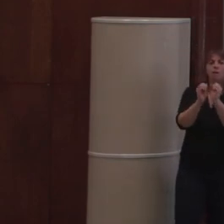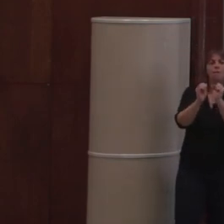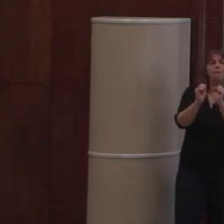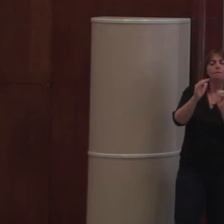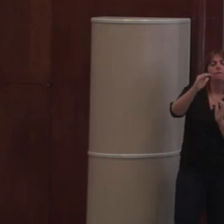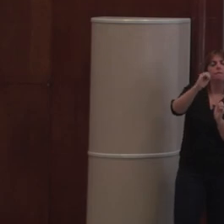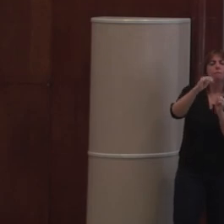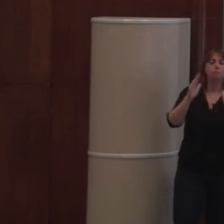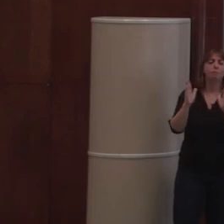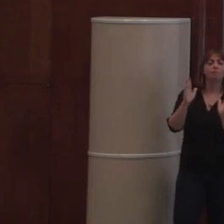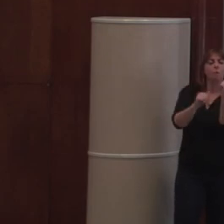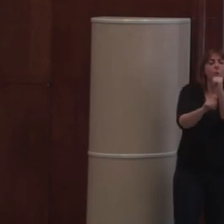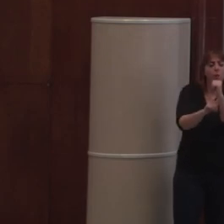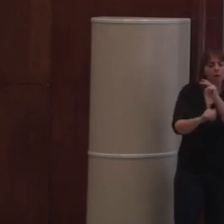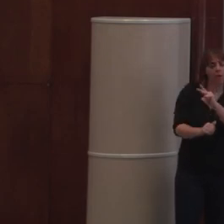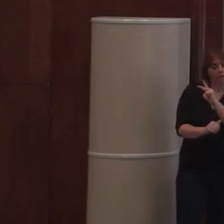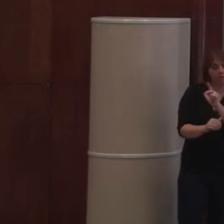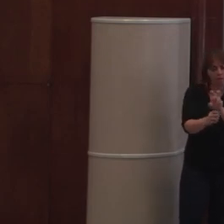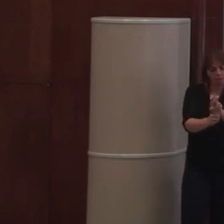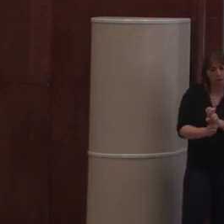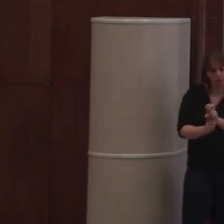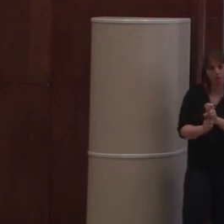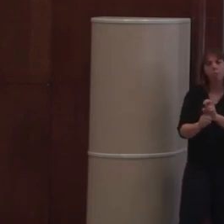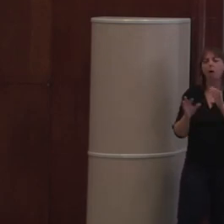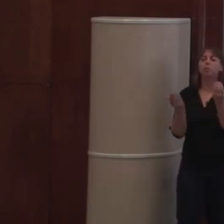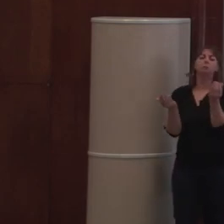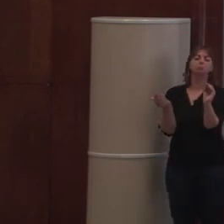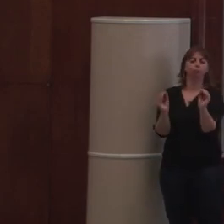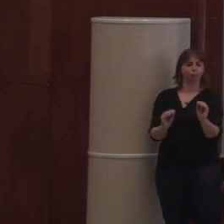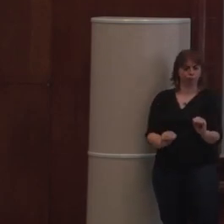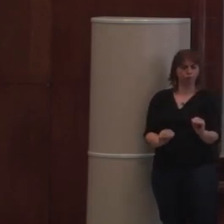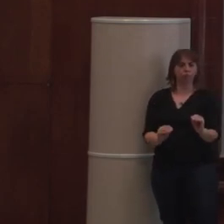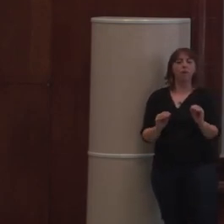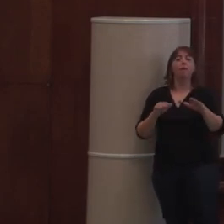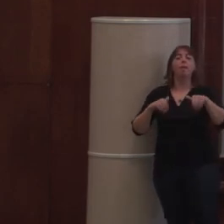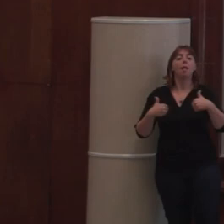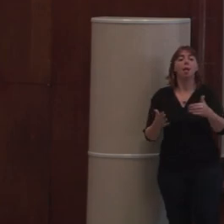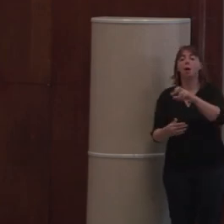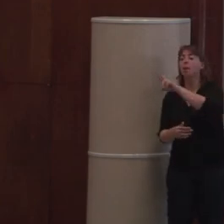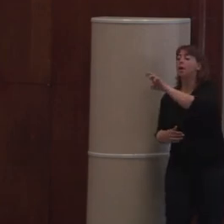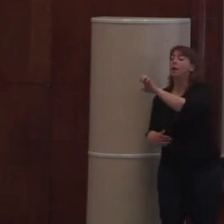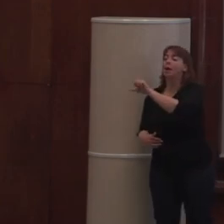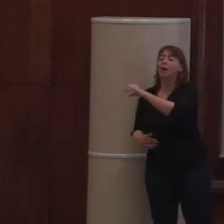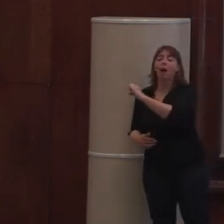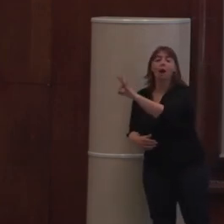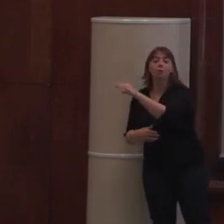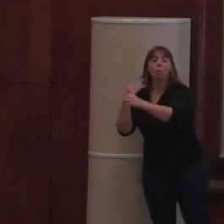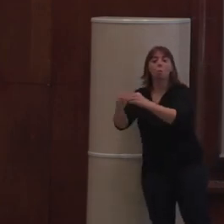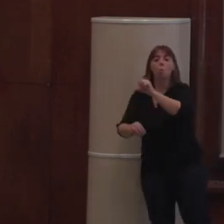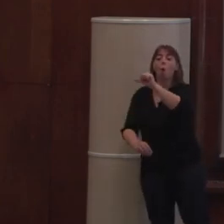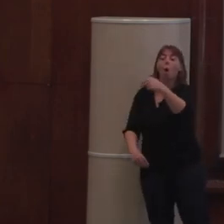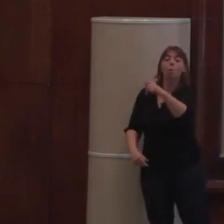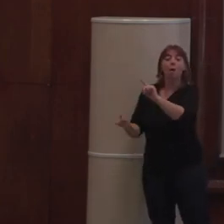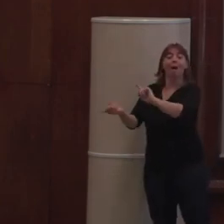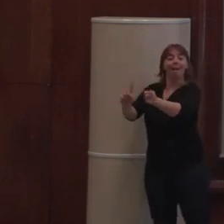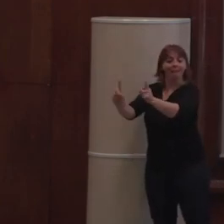nabille avec le thème qu'on souhaite avoir. Et c'est un module qu'on peut activer depuis React ou depuis Angular. Donc, on essaie de factoriser un maximum de